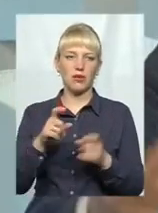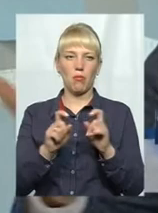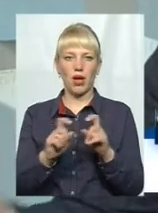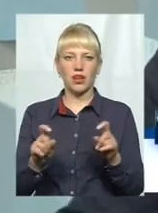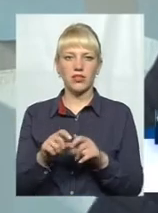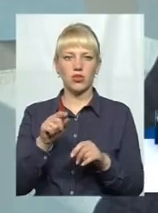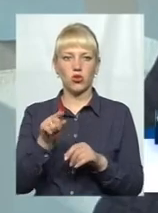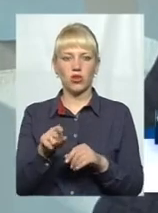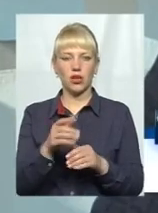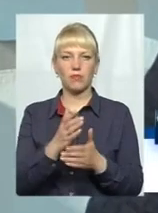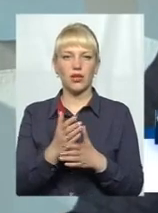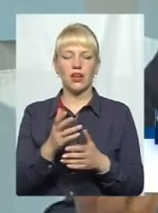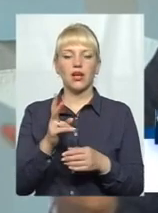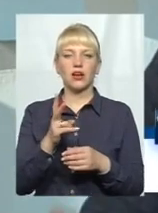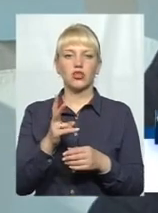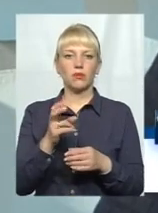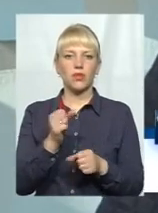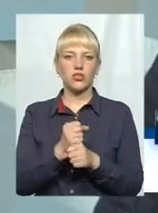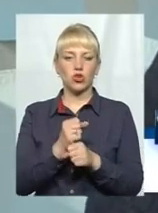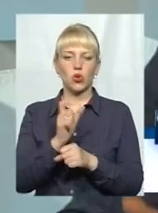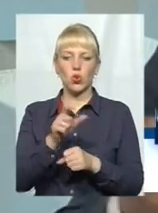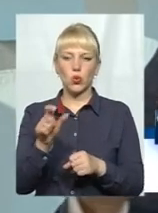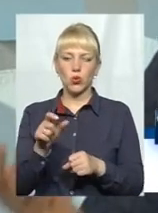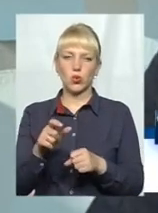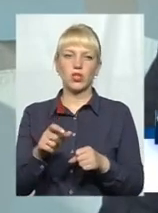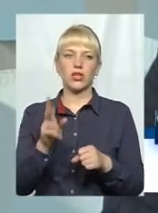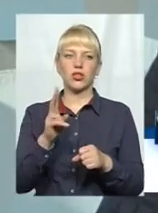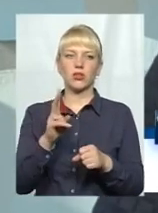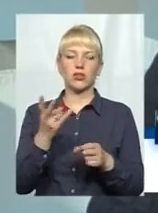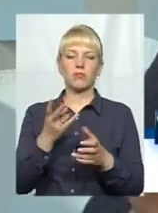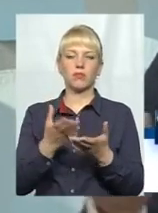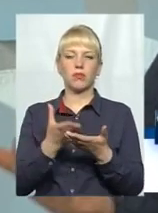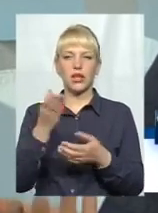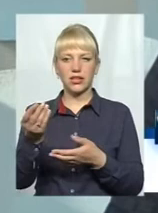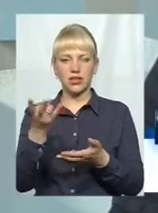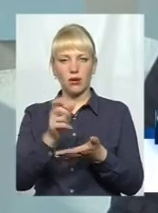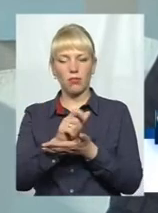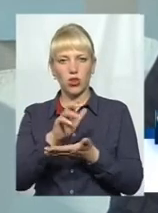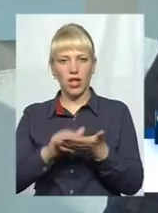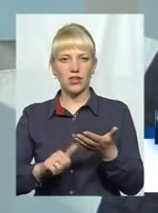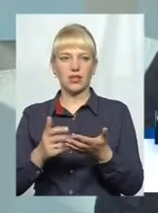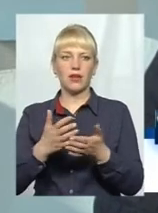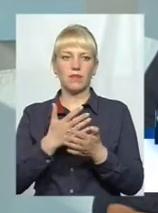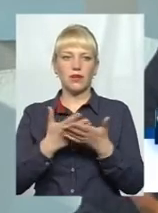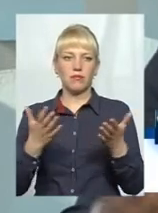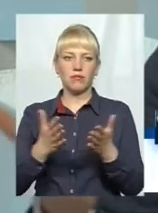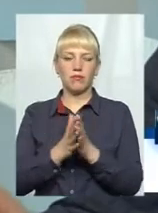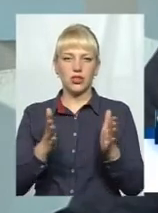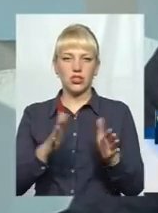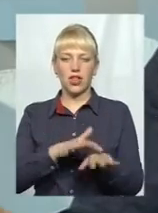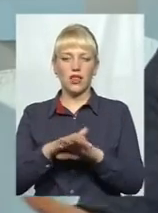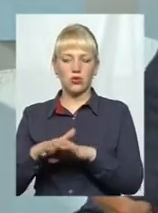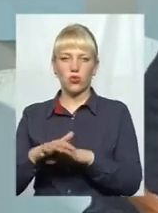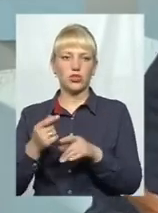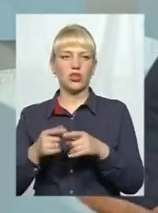то там є люди, які працюють. Наймані працівники. Наймані працівники, відповідно, получать більше податків, тобто більше надходжень. А якщо там це